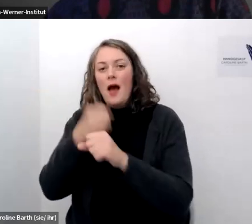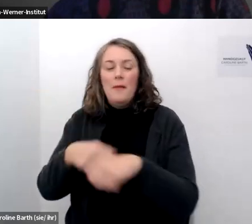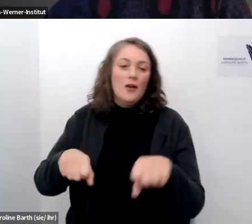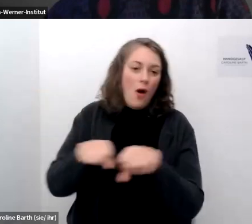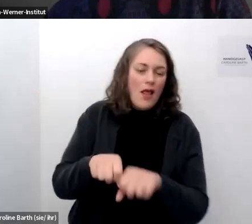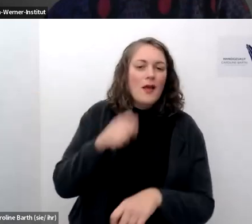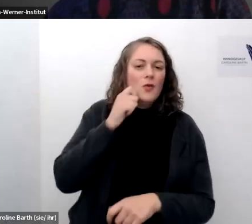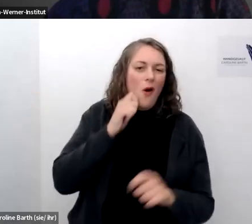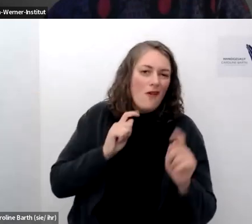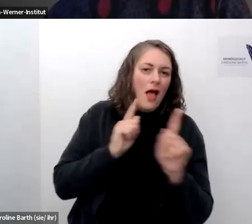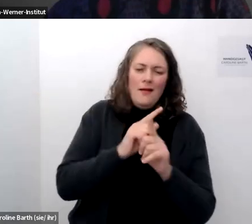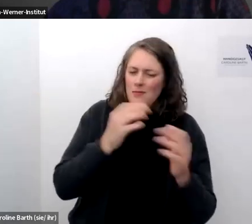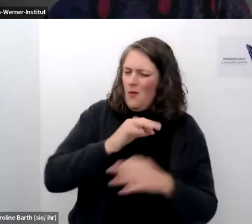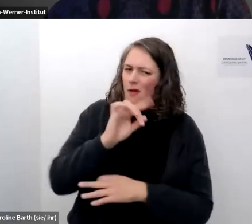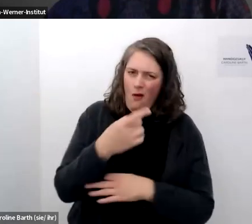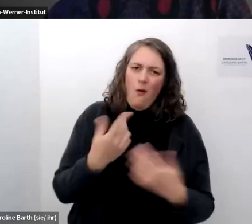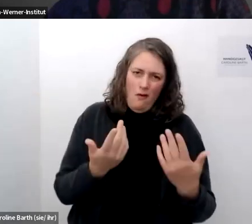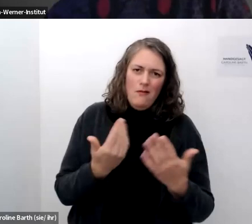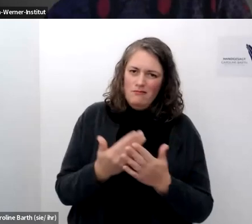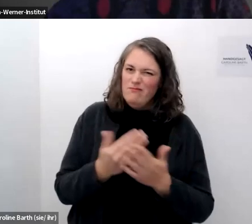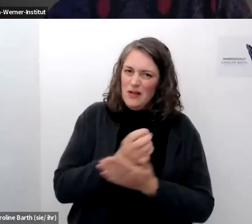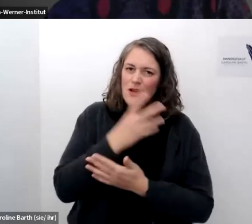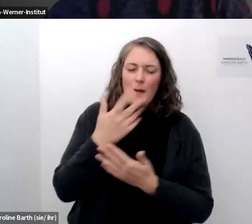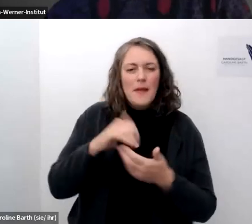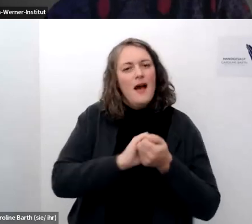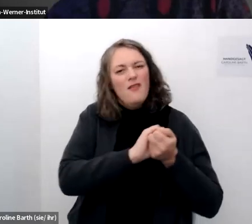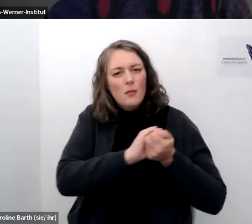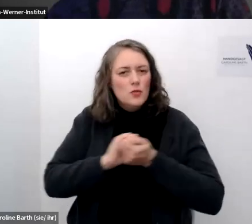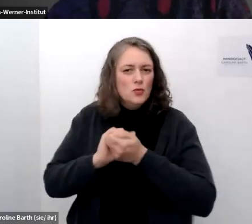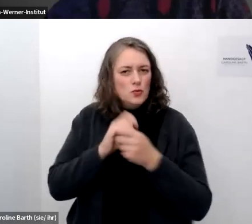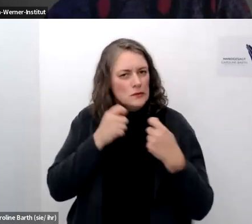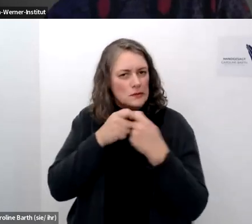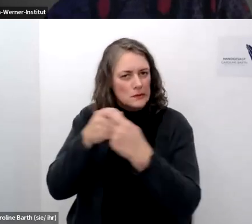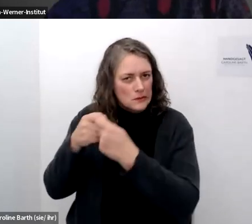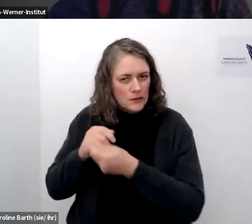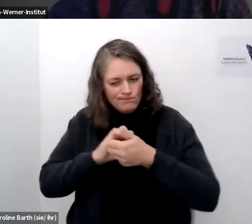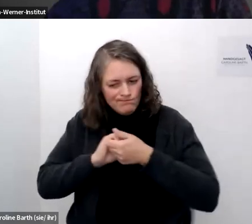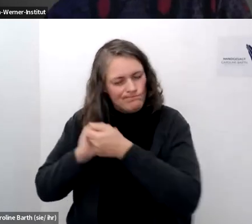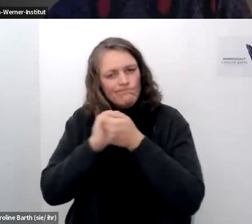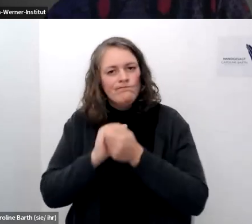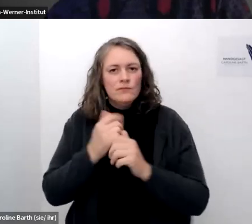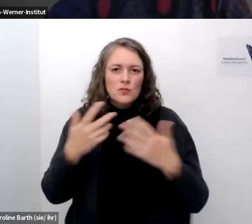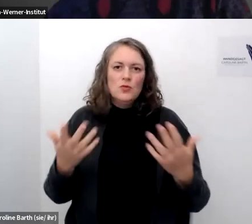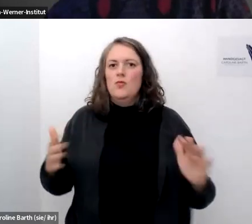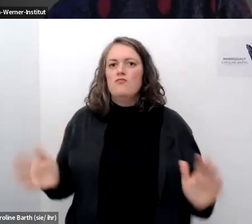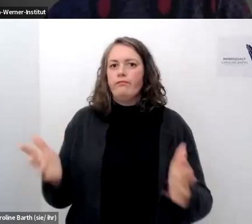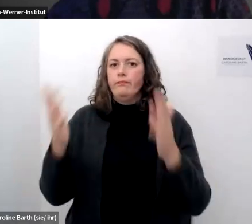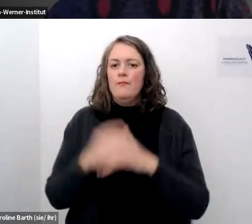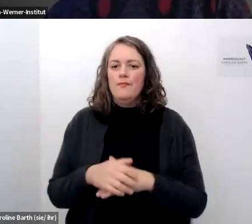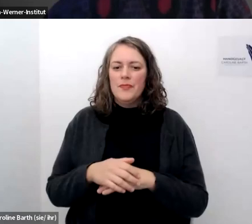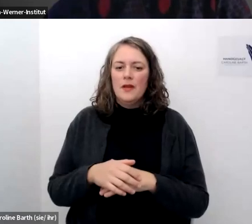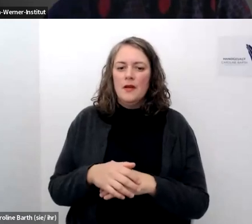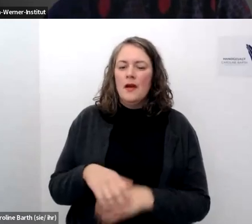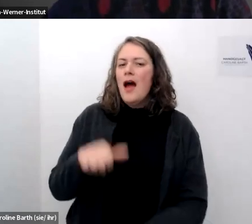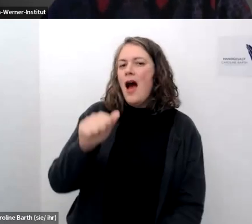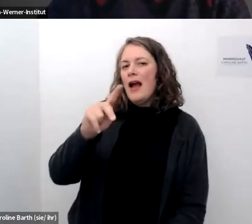auch offline und ich würde mir wünschen dass es da mehr verbindung zueinander gibt genau darf ich doch ganz kurz noch mal eine rückfrage